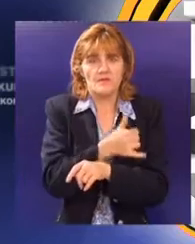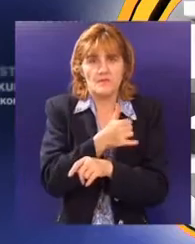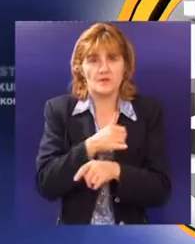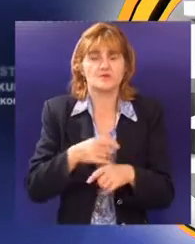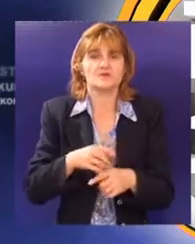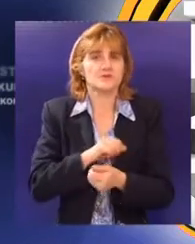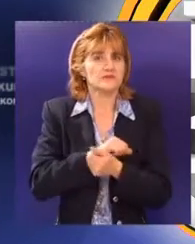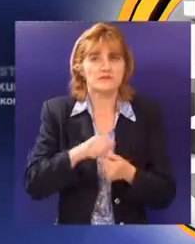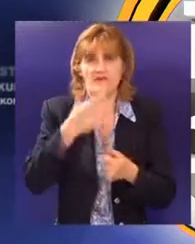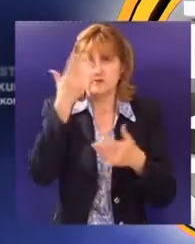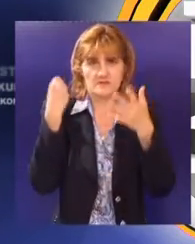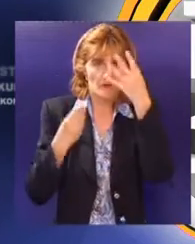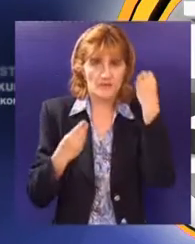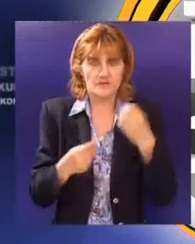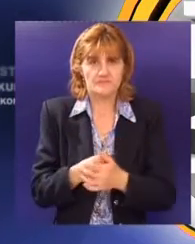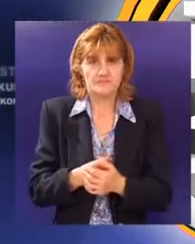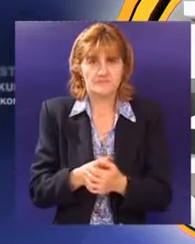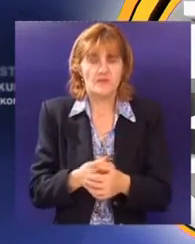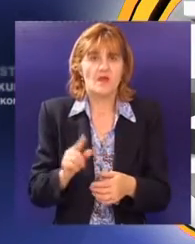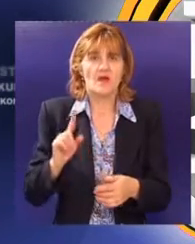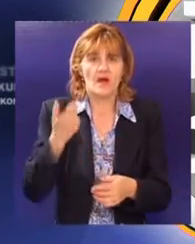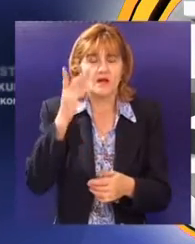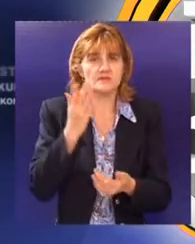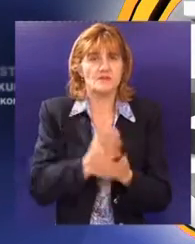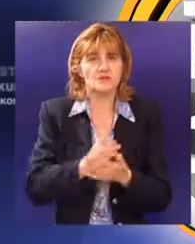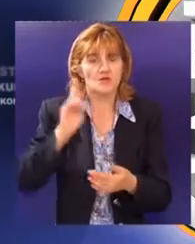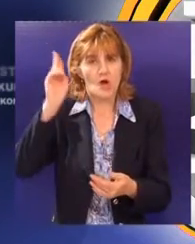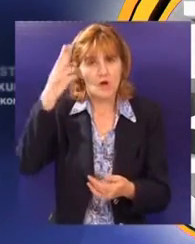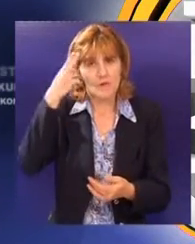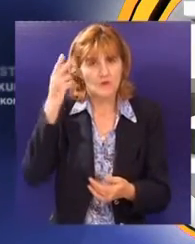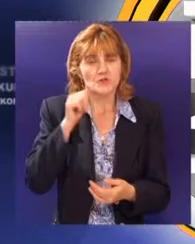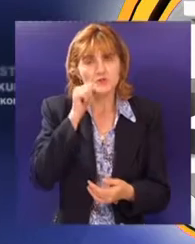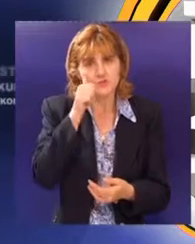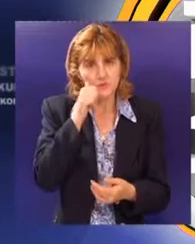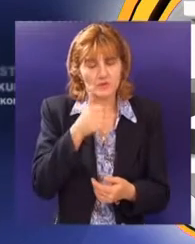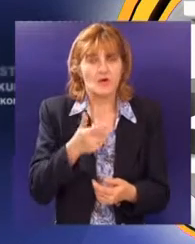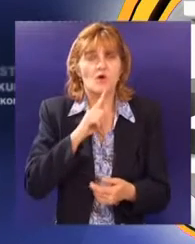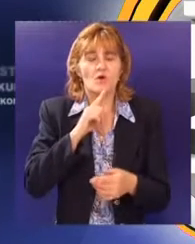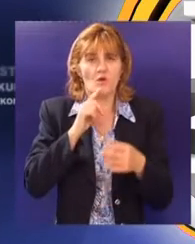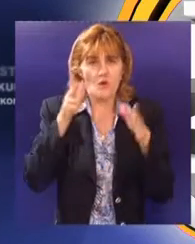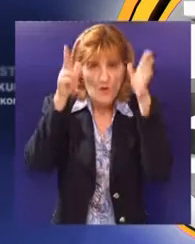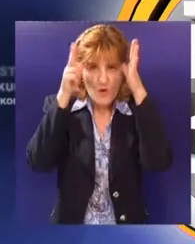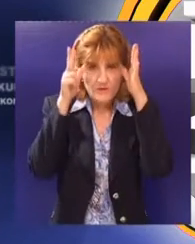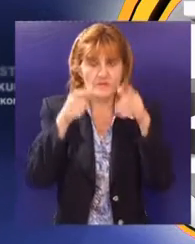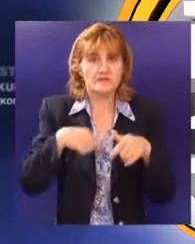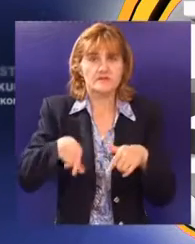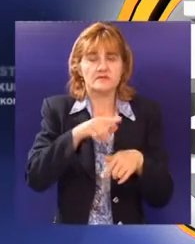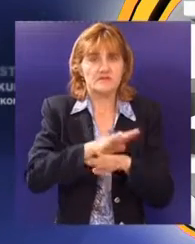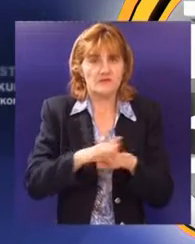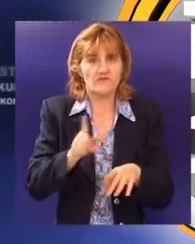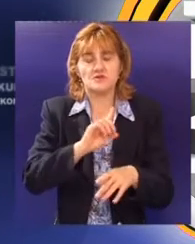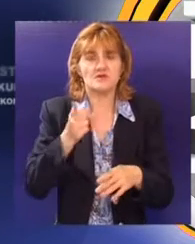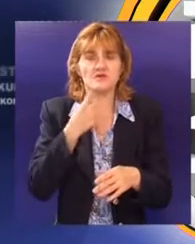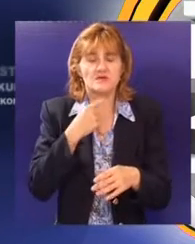sve sam zaboravila. Preliminarni rezultati biće poznati sutra do 12 časova. Osmaci koji budu smatrali da nisu objektivno